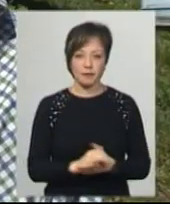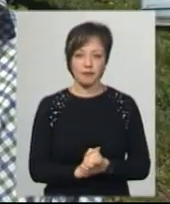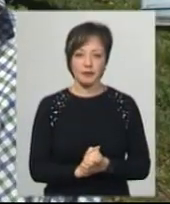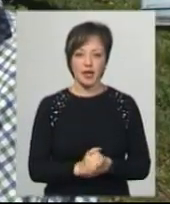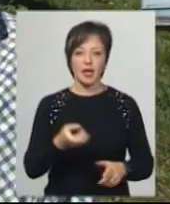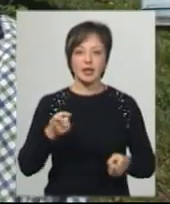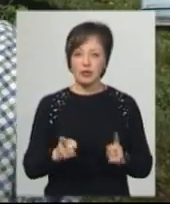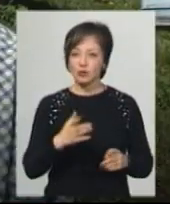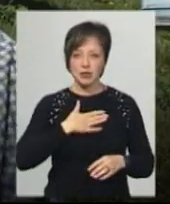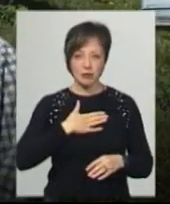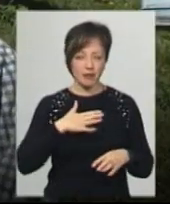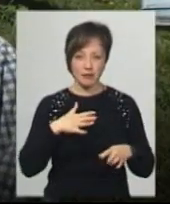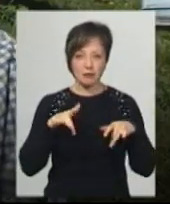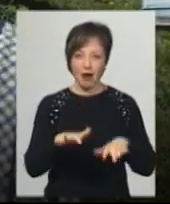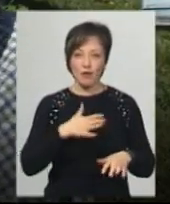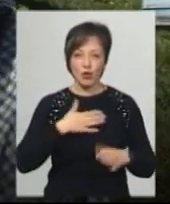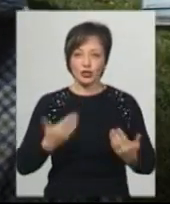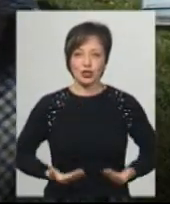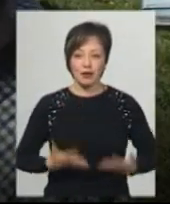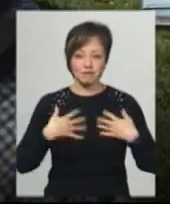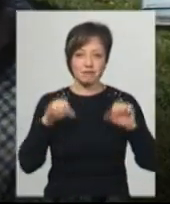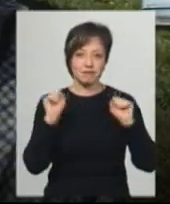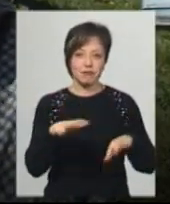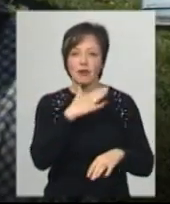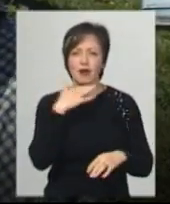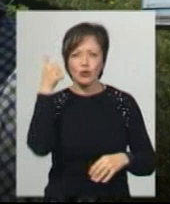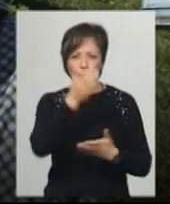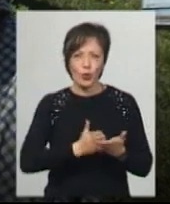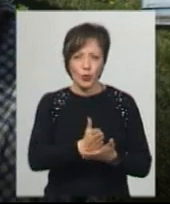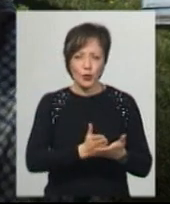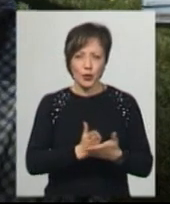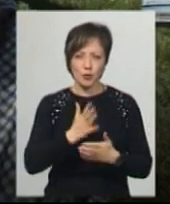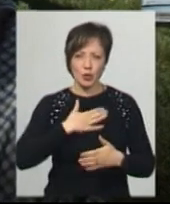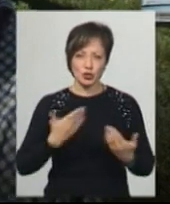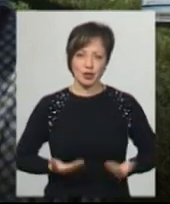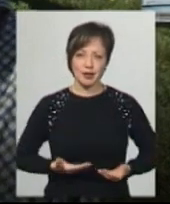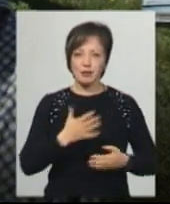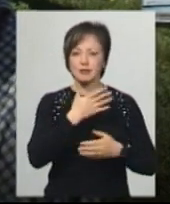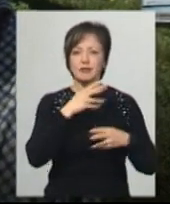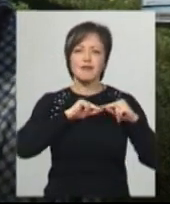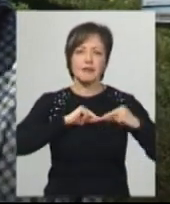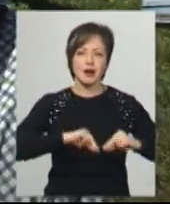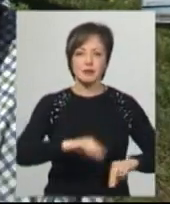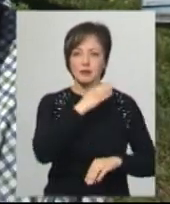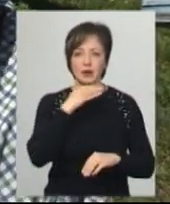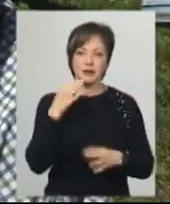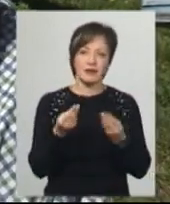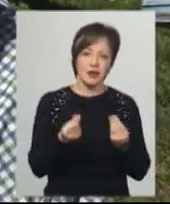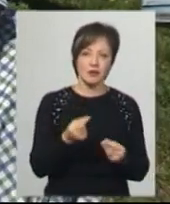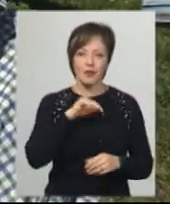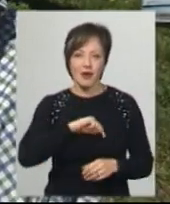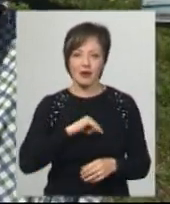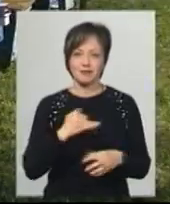дійсно справа мого життя, тому що віддано дуже багато років, багато праці, фінансової,